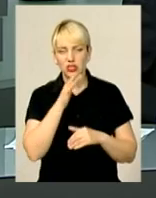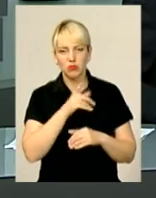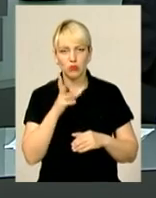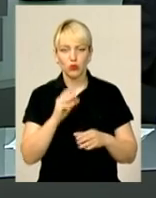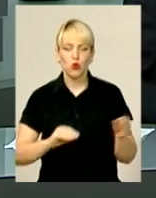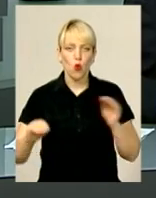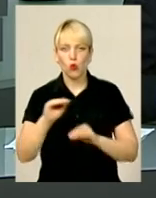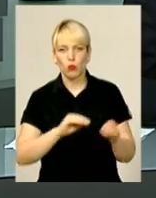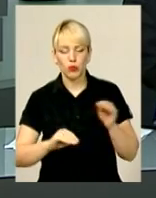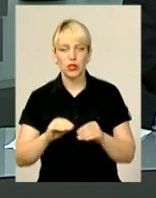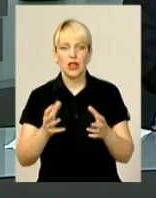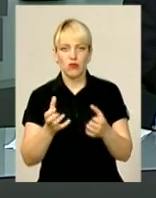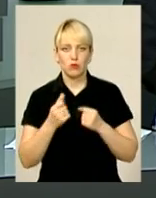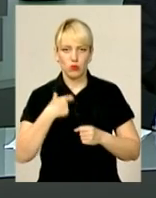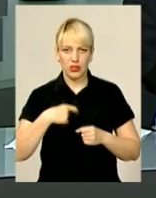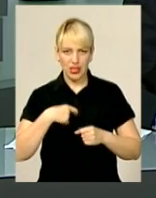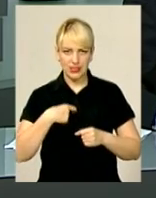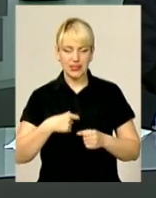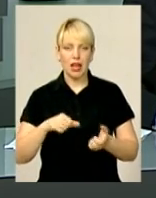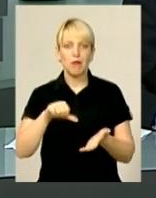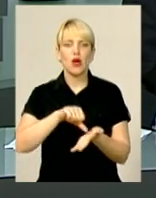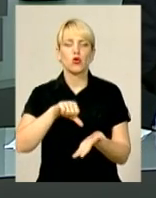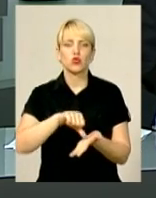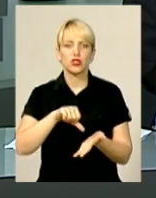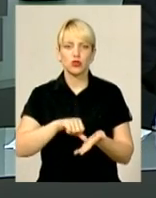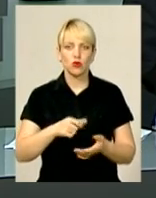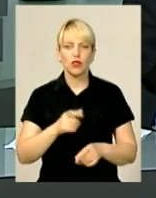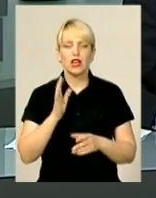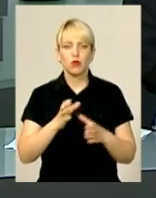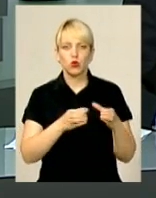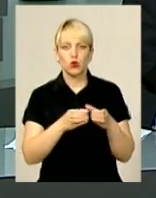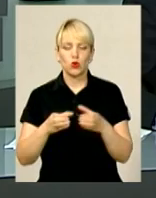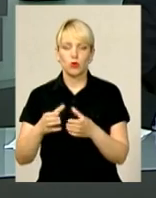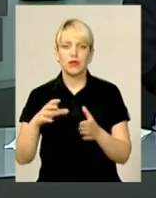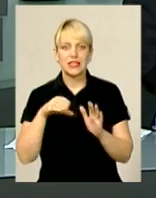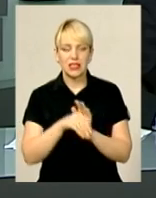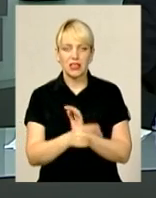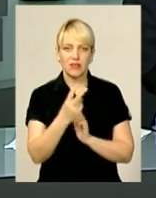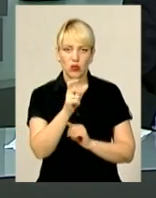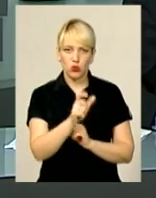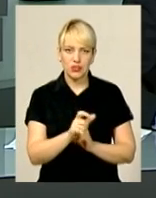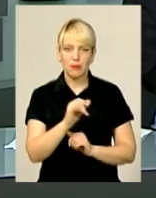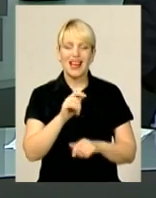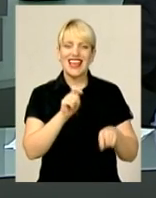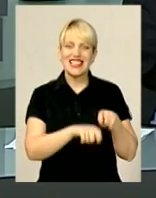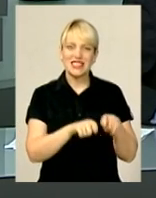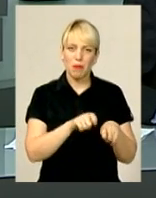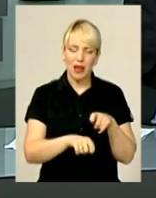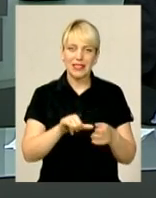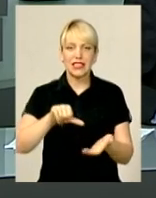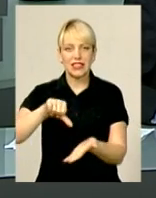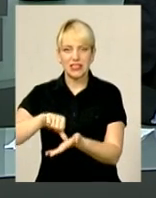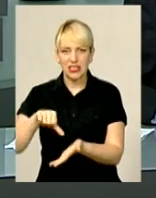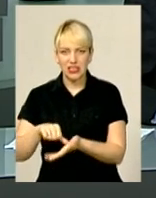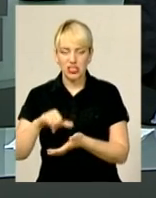вони переберуть на себе функції дільничних офіцерів. Групи складатимуться з двох осіб – інспектора і дільничного, та вже